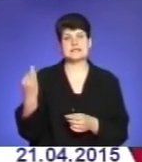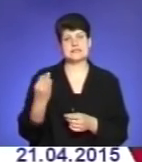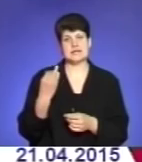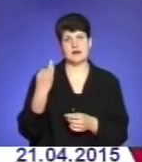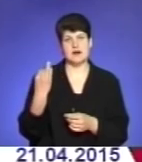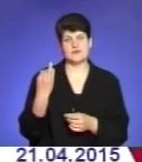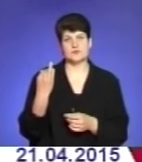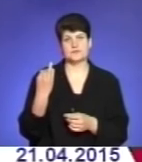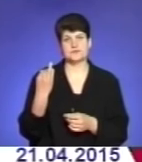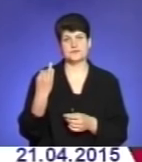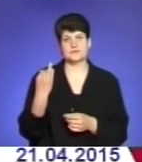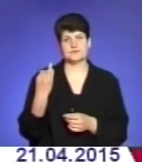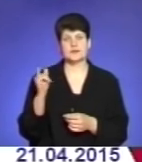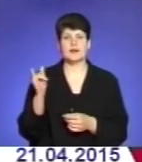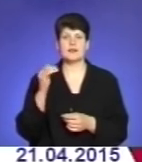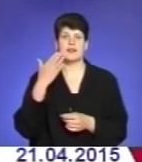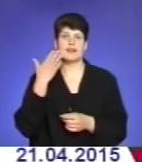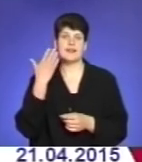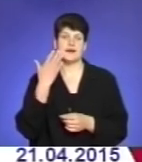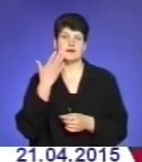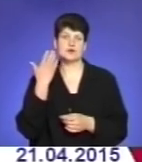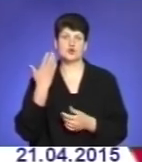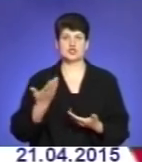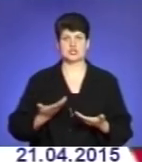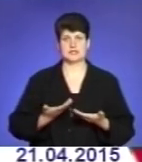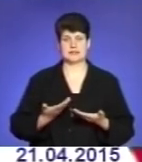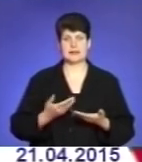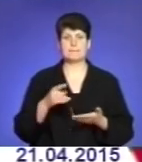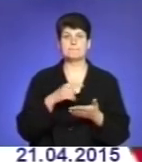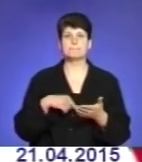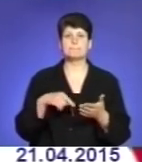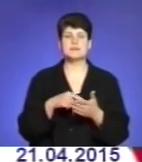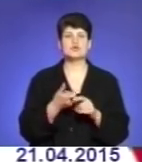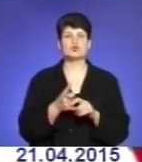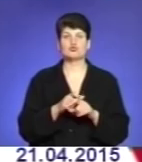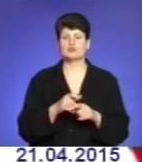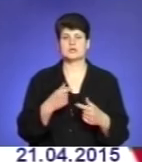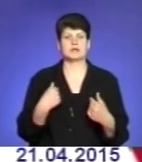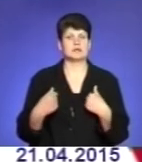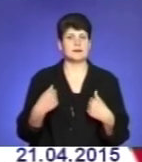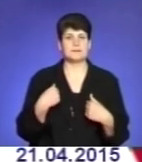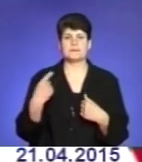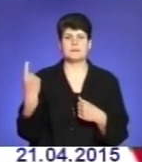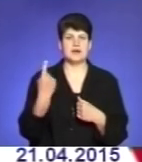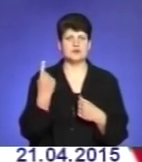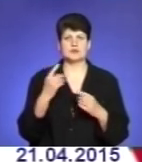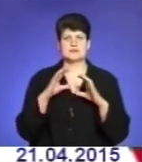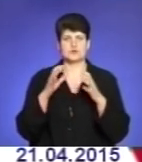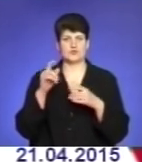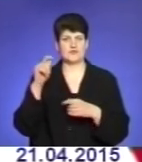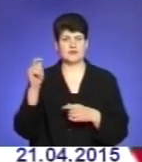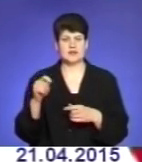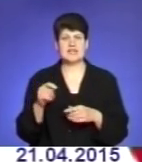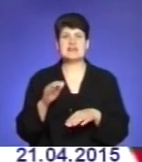легко жити. Місто дуже постраждало під час Першої світової війни і